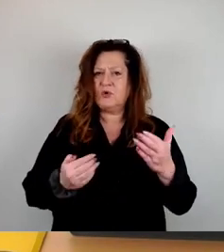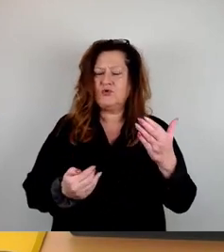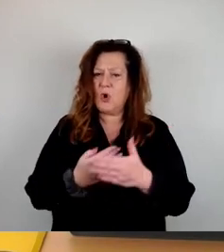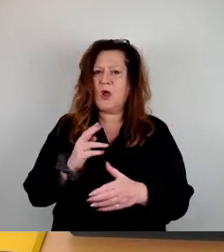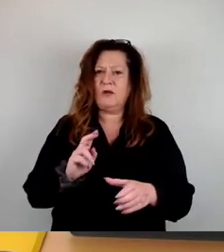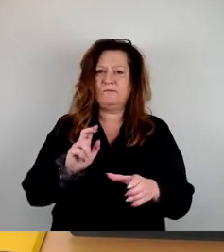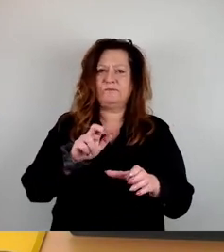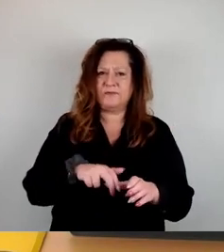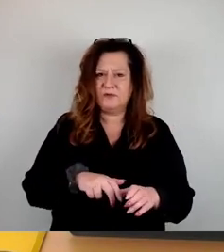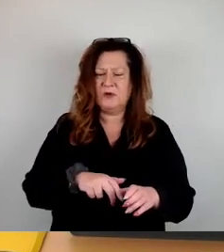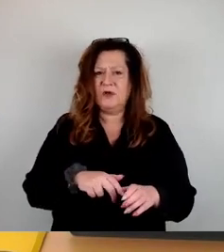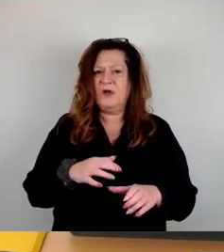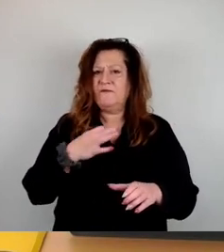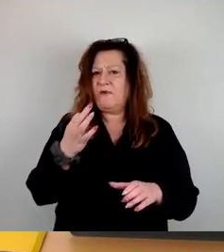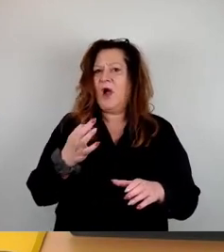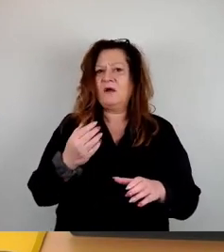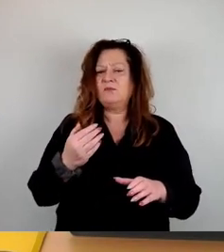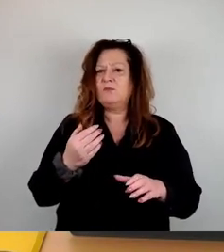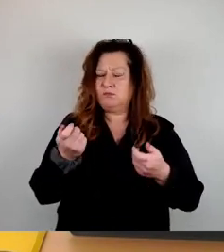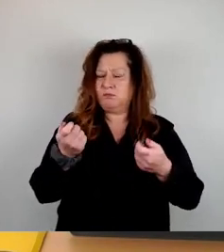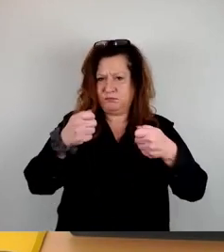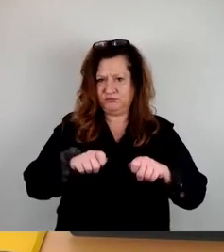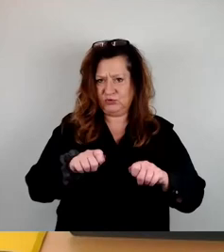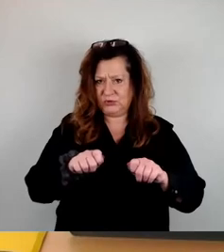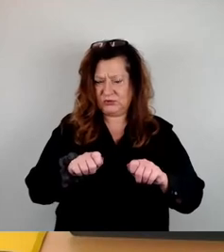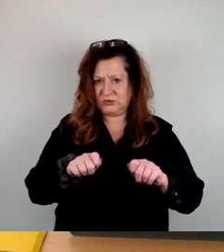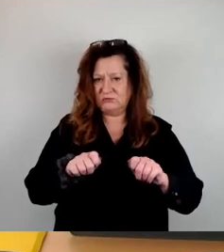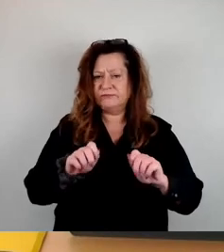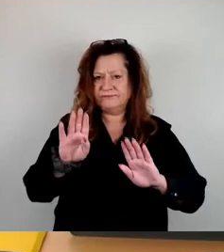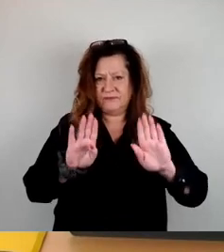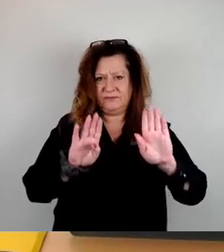Beschlussvorschlag zustimmt. Dem bitte ich jetzt um Stimmzeichen.